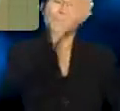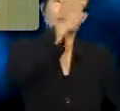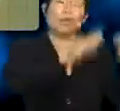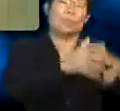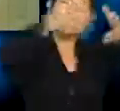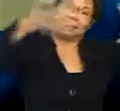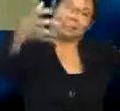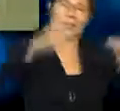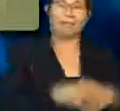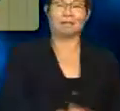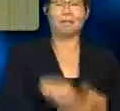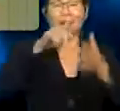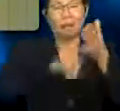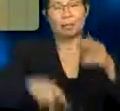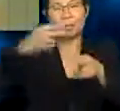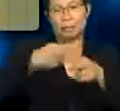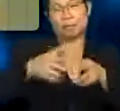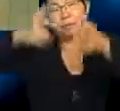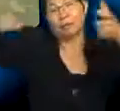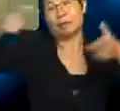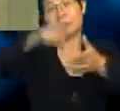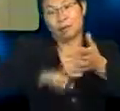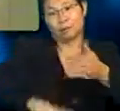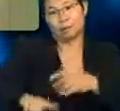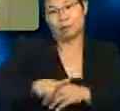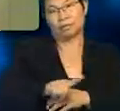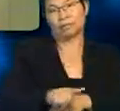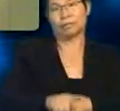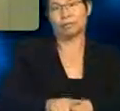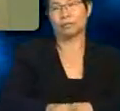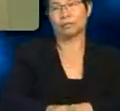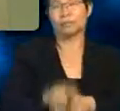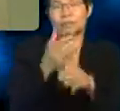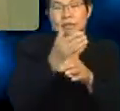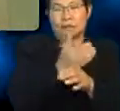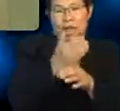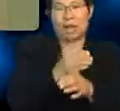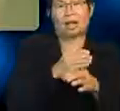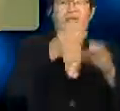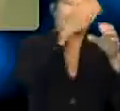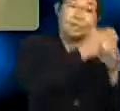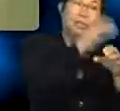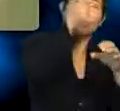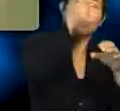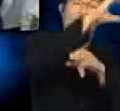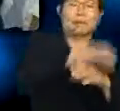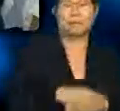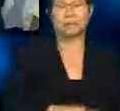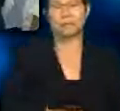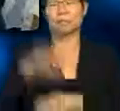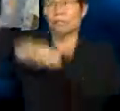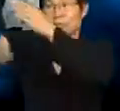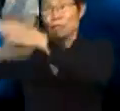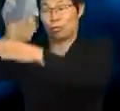Besar. Apa nama yang besar ini? Glub. Yang kecil? Bola. Baik. Ini